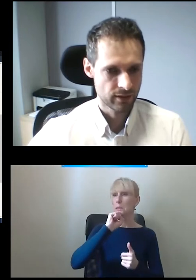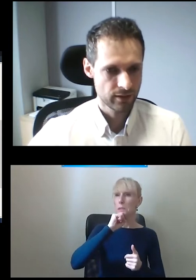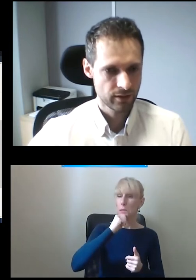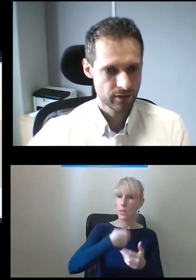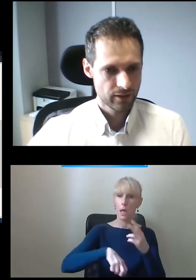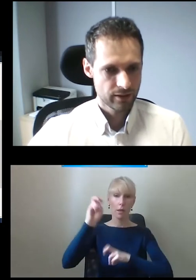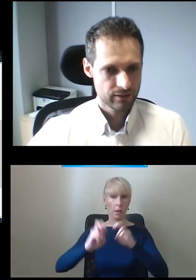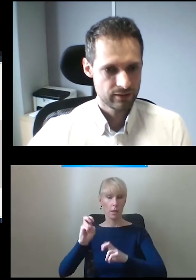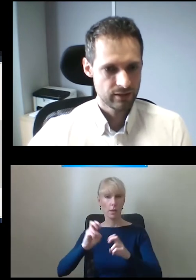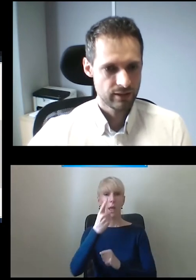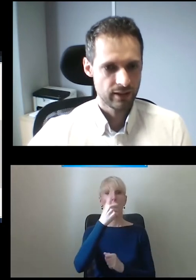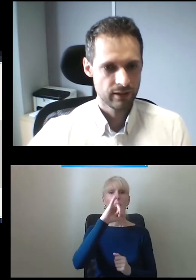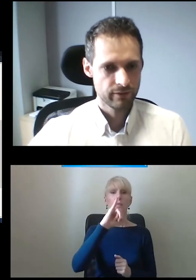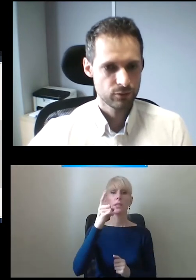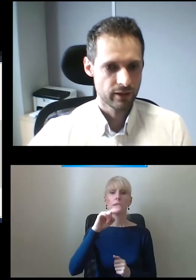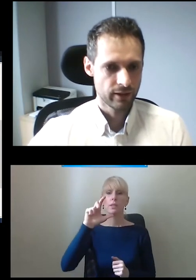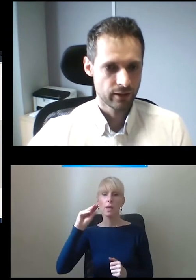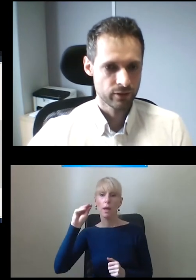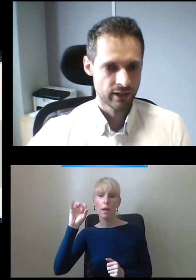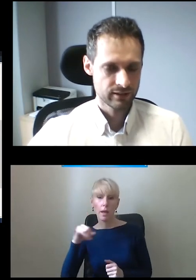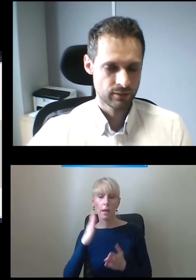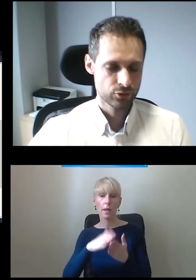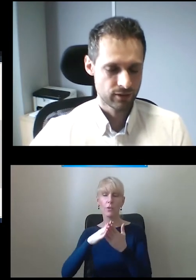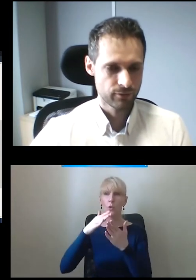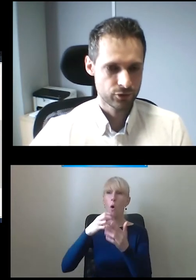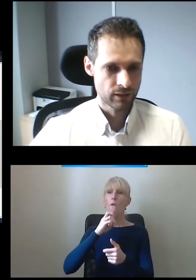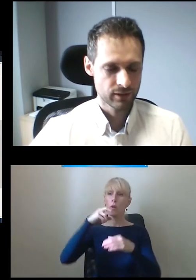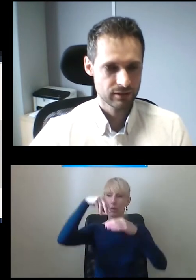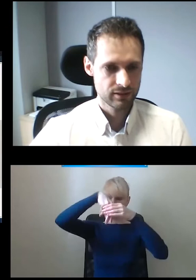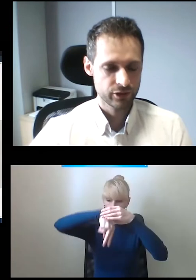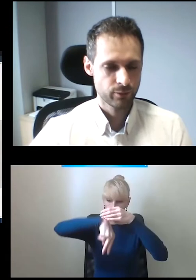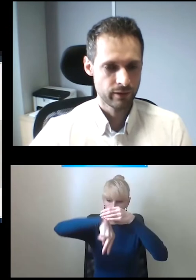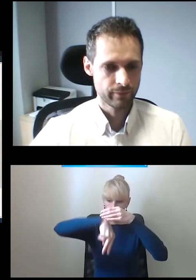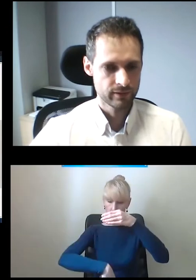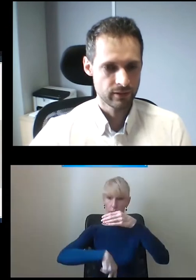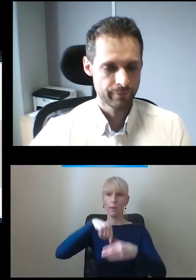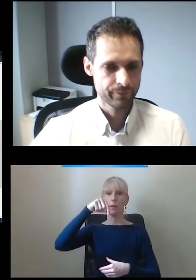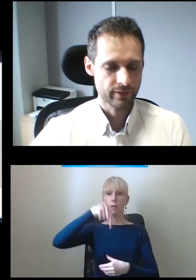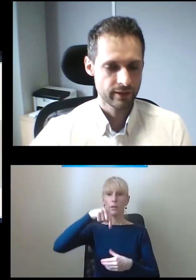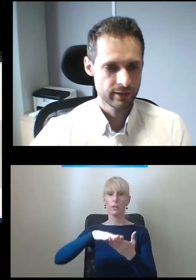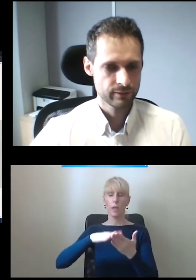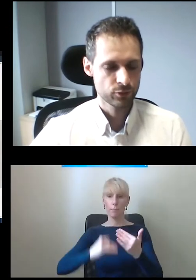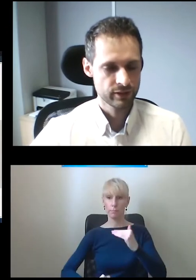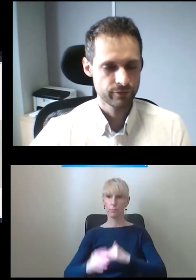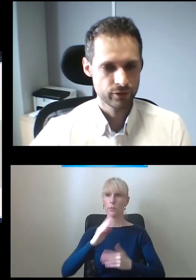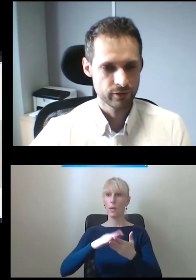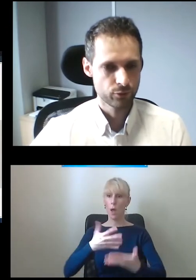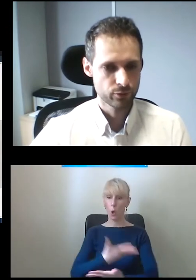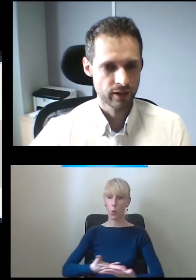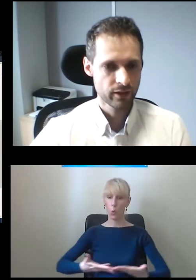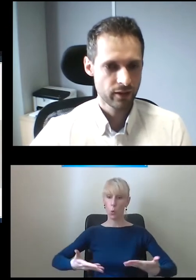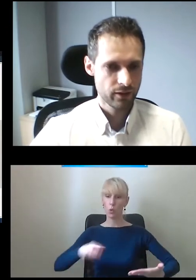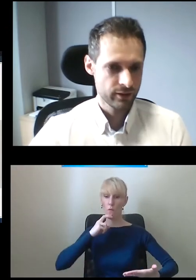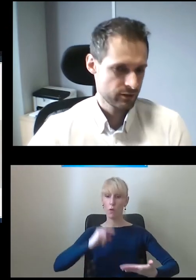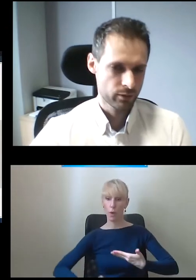winda DDA, lift tutaj, ona jest zamoczona w wodzie, tam jest straszny problem z podchodzeniem wody w